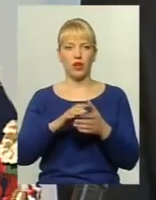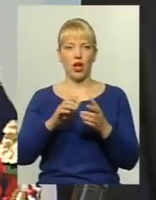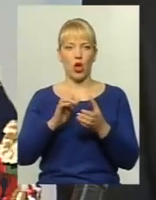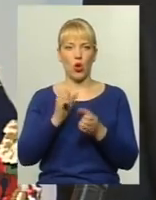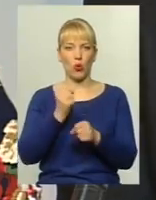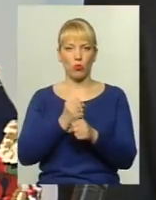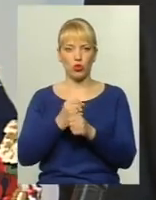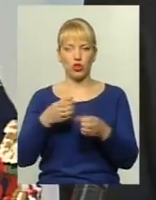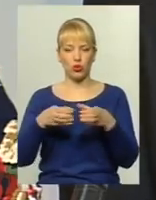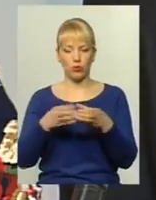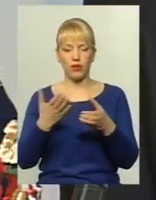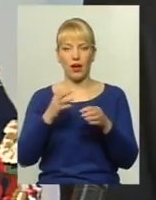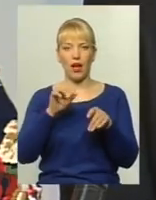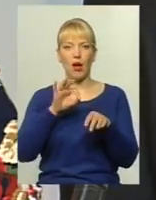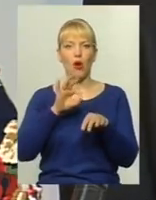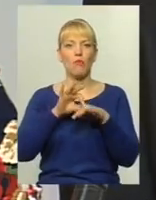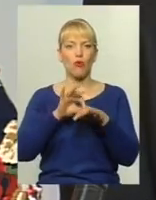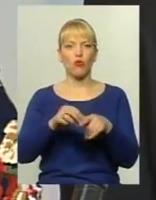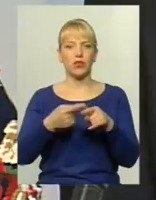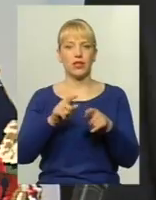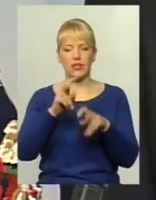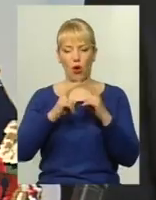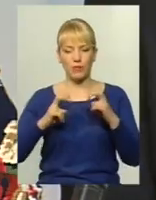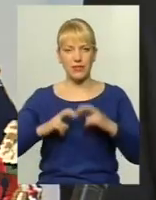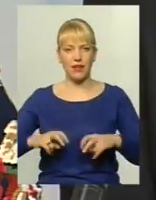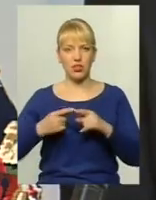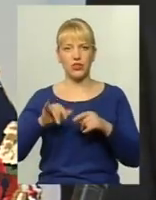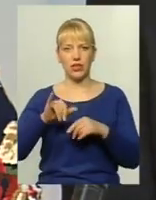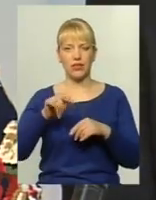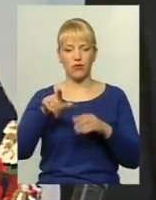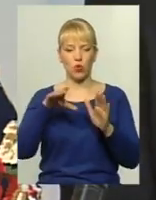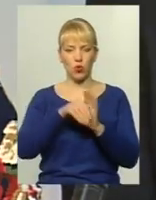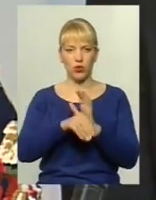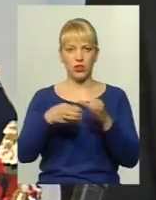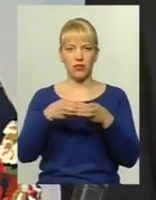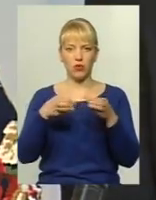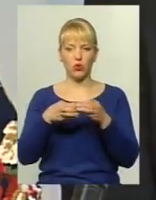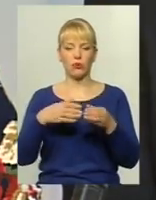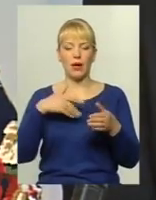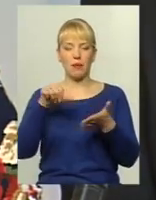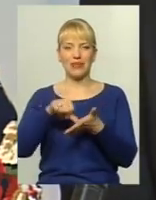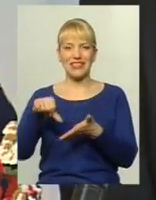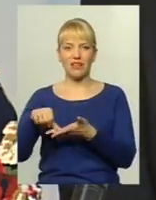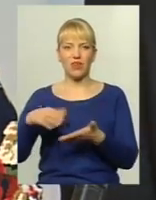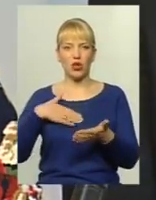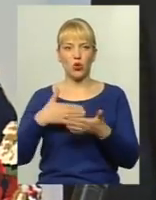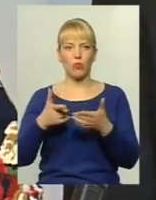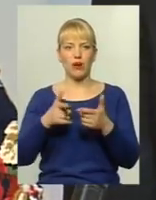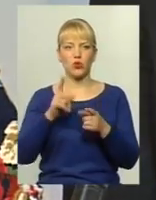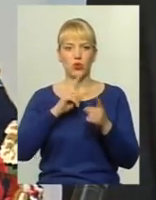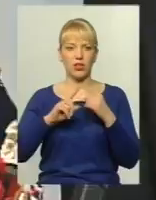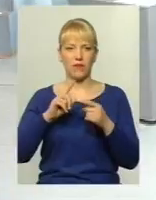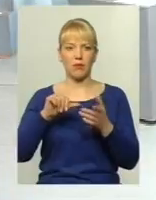В дану групу входили як представники громадської ради, виконавчому комітеті,